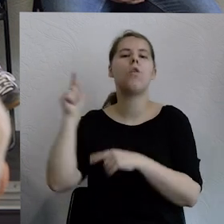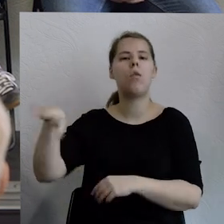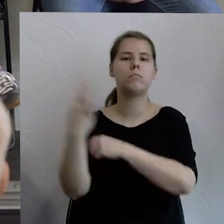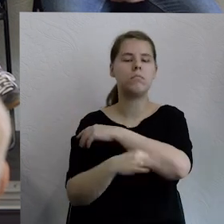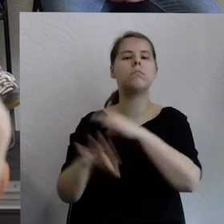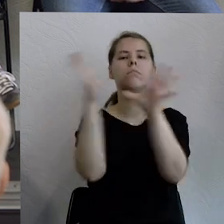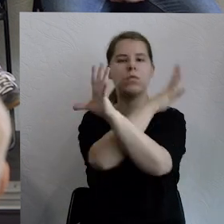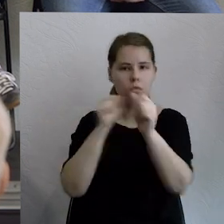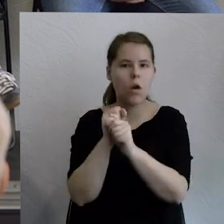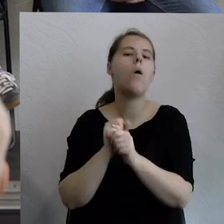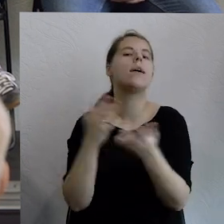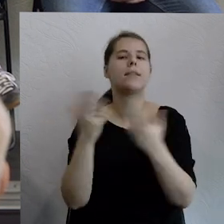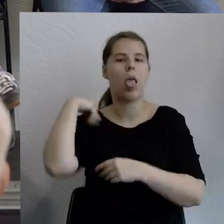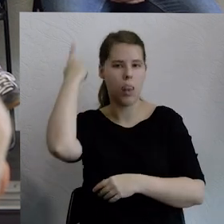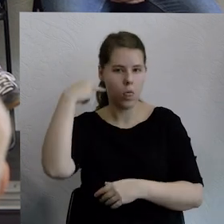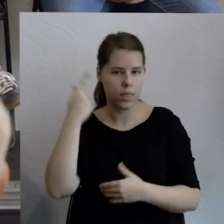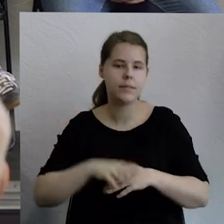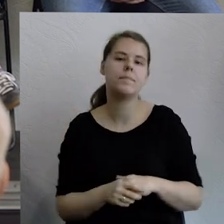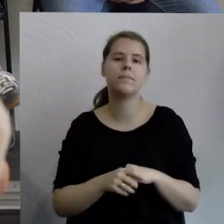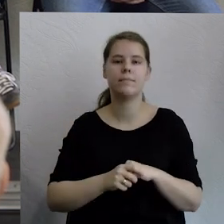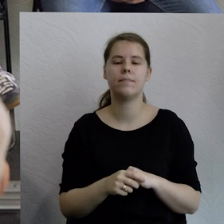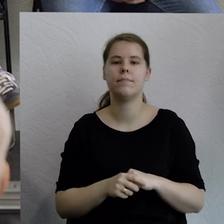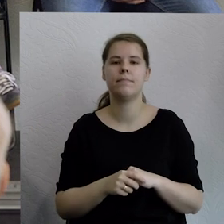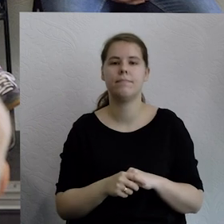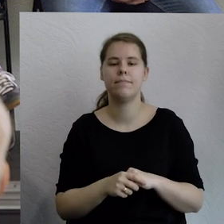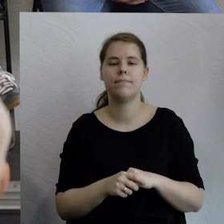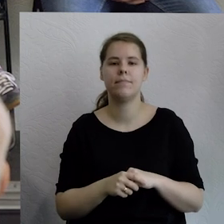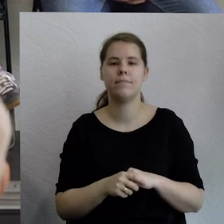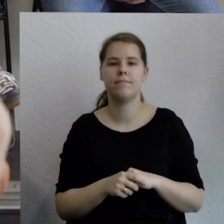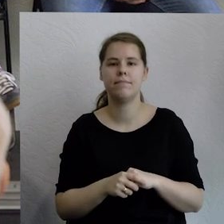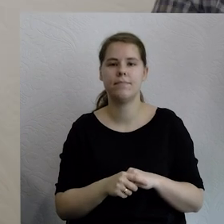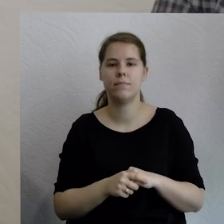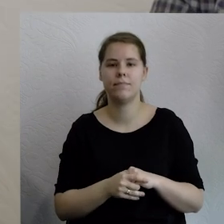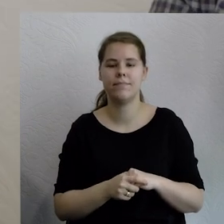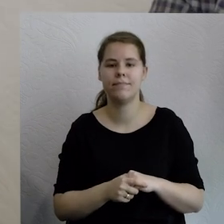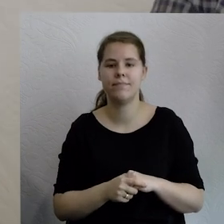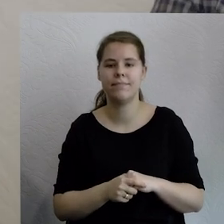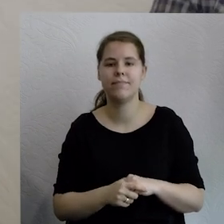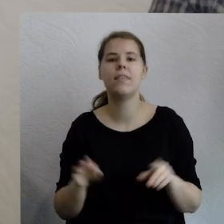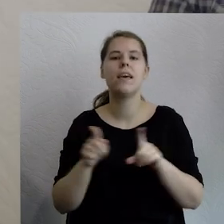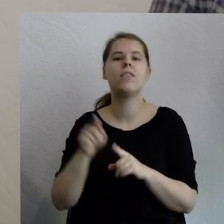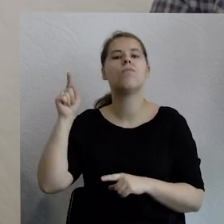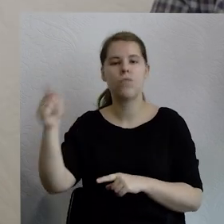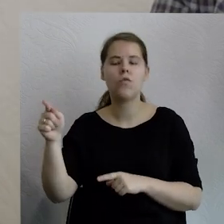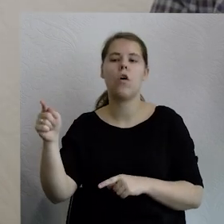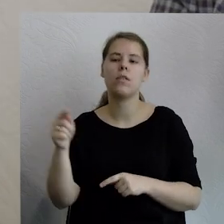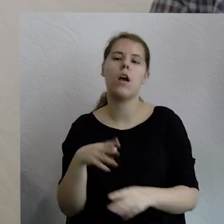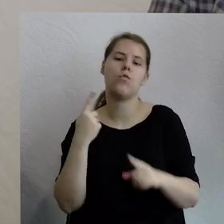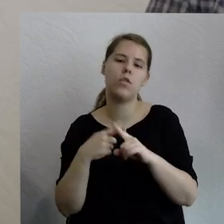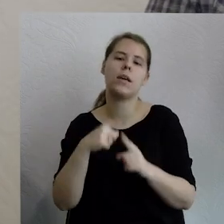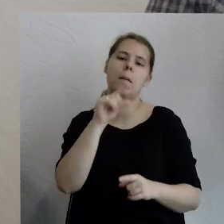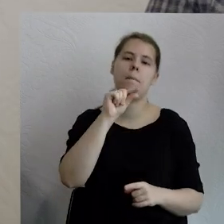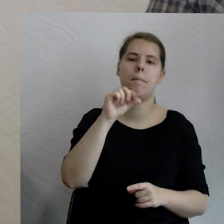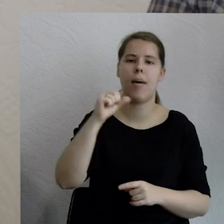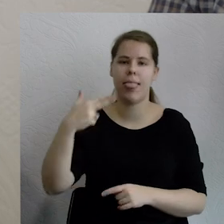dyplomacji globalnej na trudny skrót w Londynie i roterki na Polskiej Akademii Nauk. Ukończyła